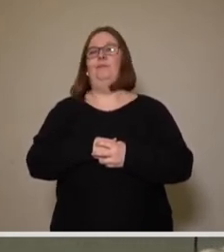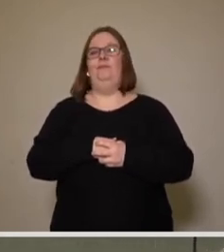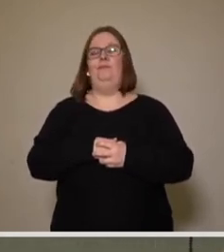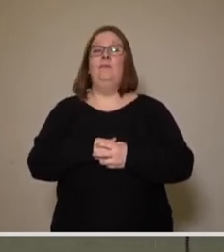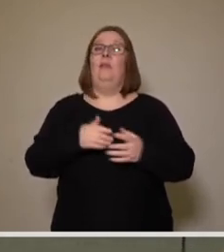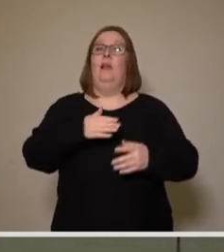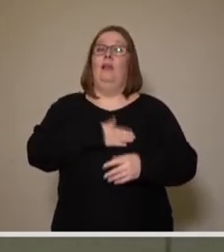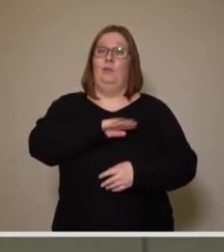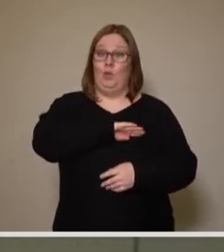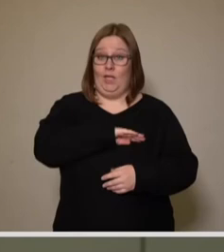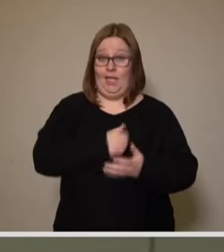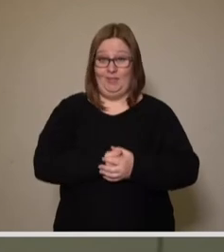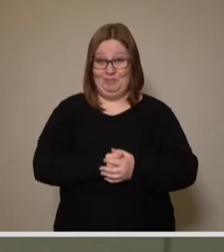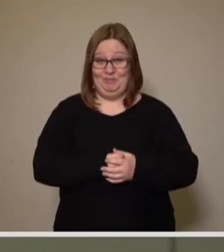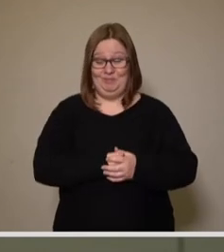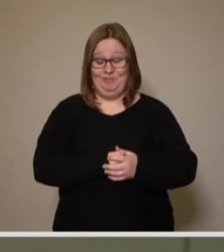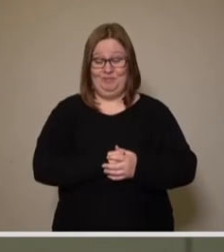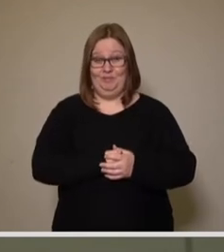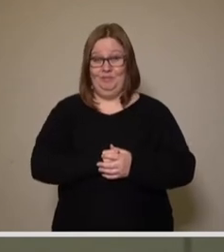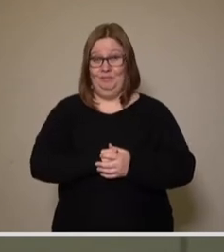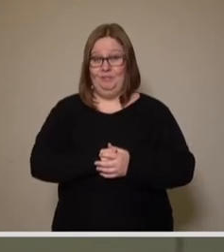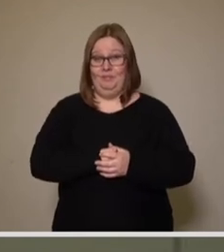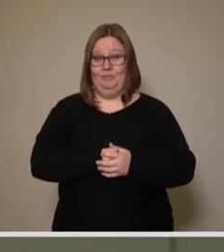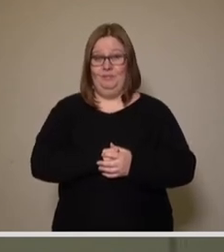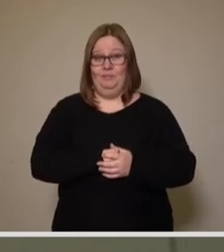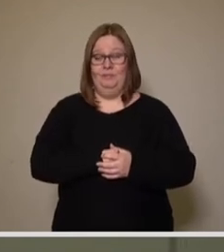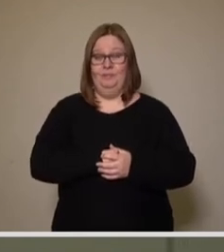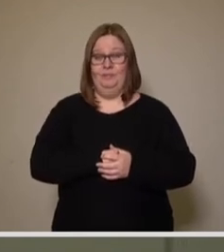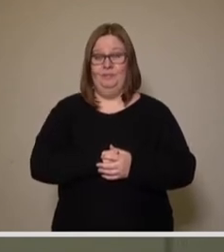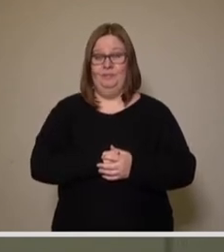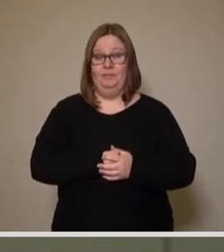Liebe Kollegen, sehr geehrter Herr erster Bürgermeister,